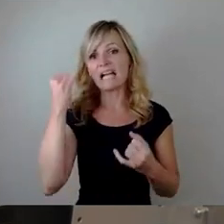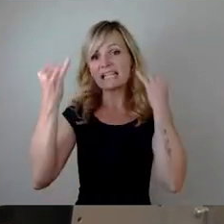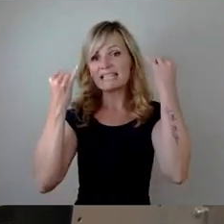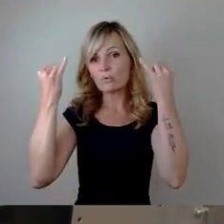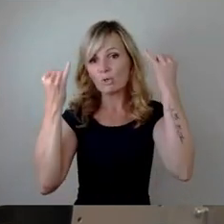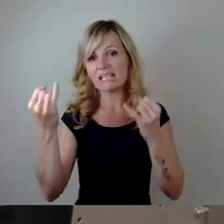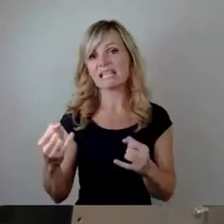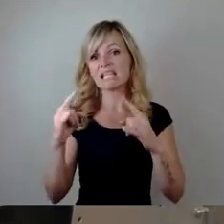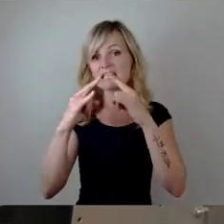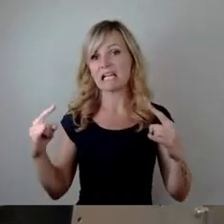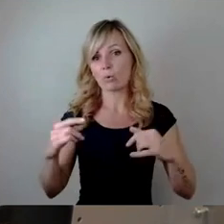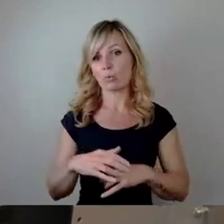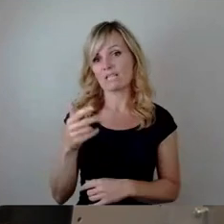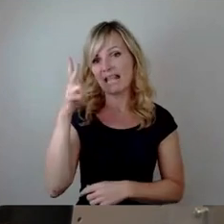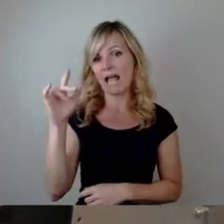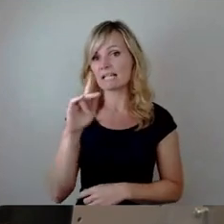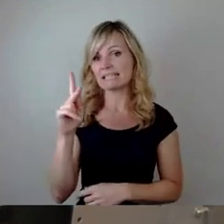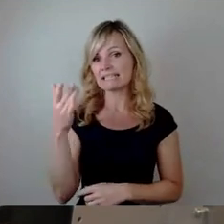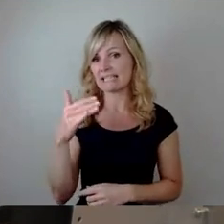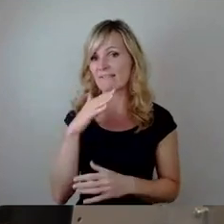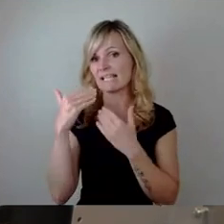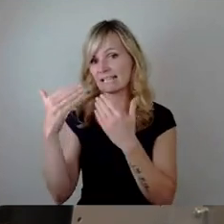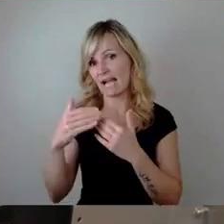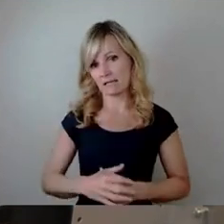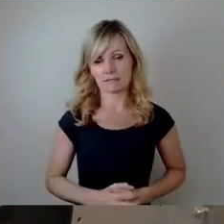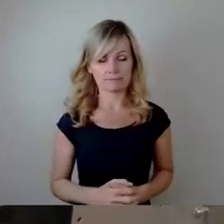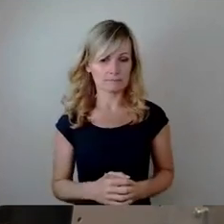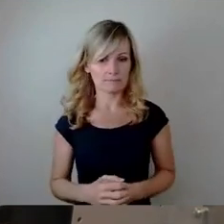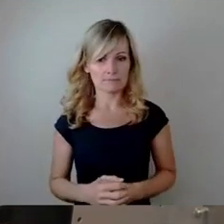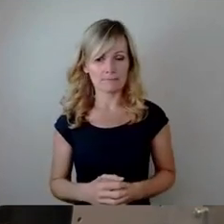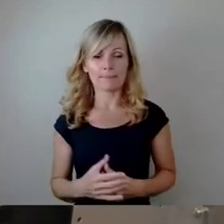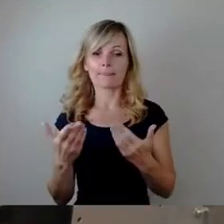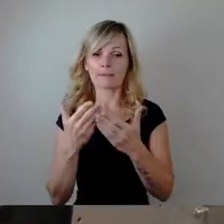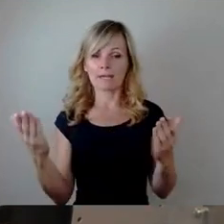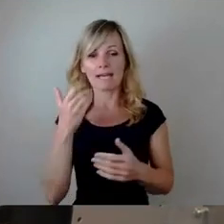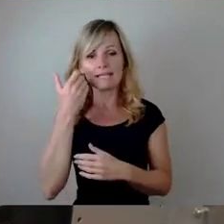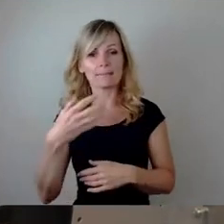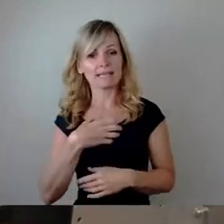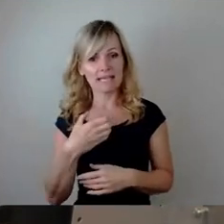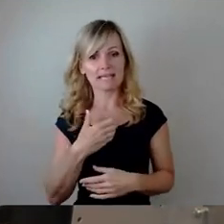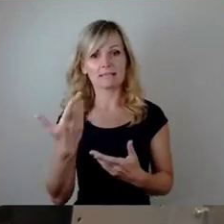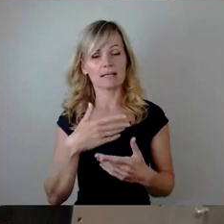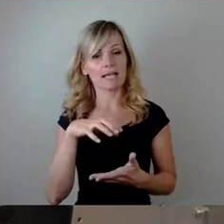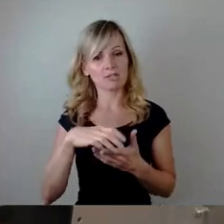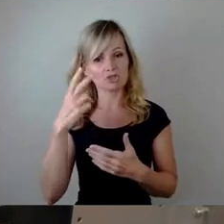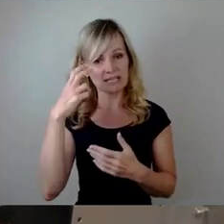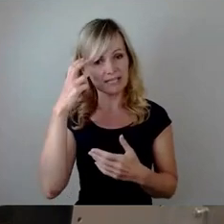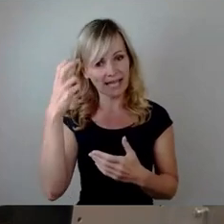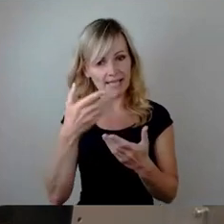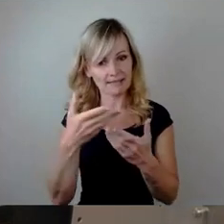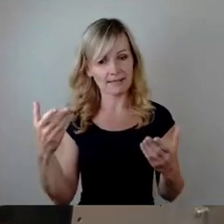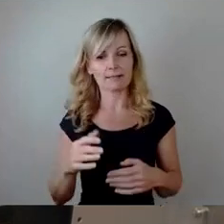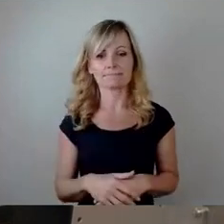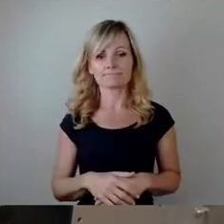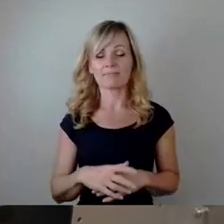Sehr geehrter Herr Oberbürgermeister, sehr geehrte Damen und Herren Stadträte, liebe Dresdnerinnen und Dresdner, die Vorlage der Verwaltung hat es in sich.